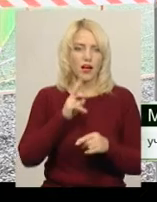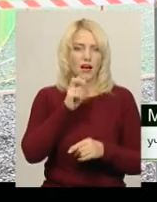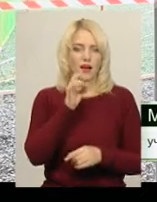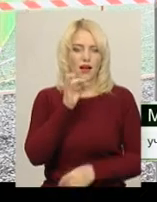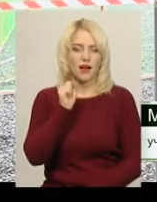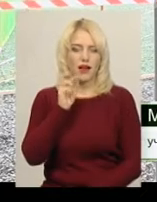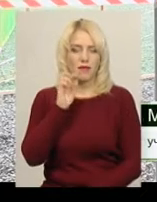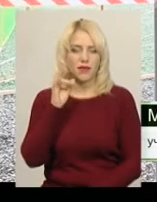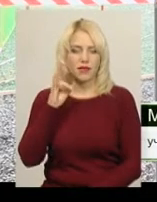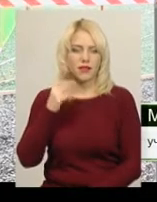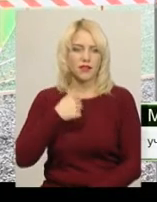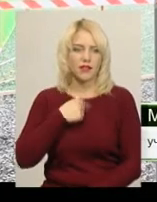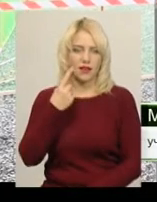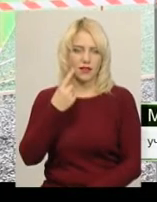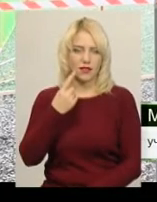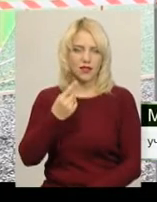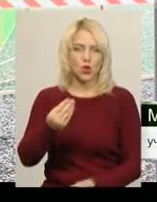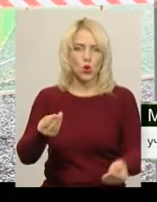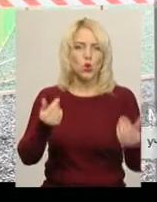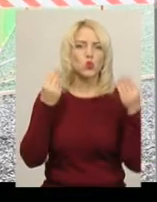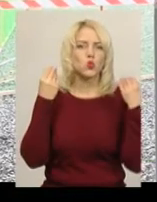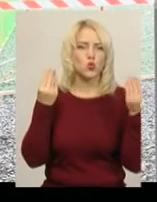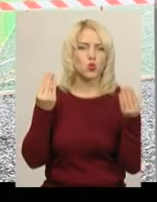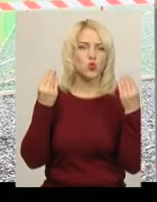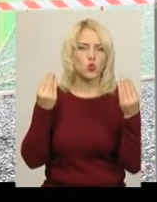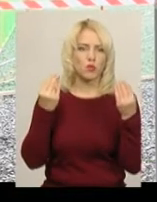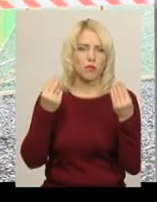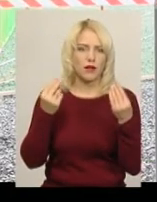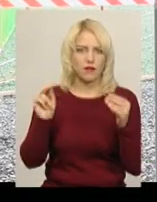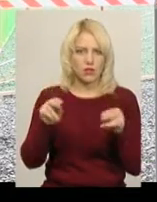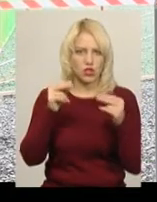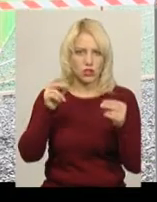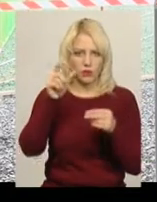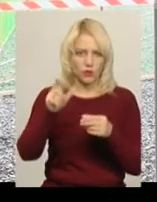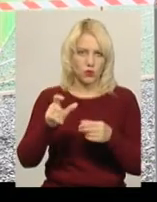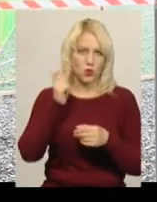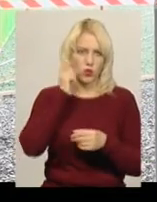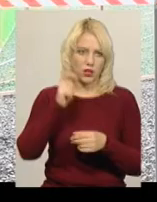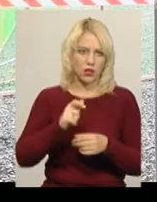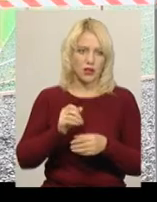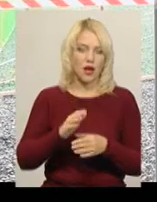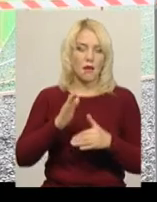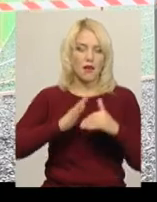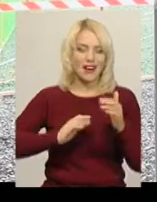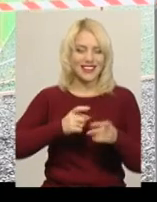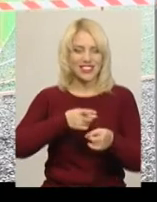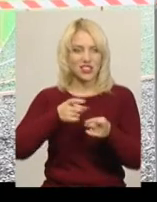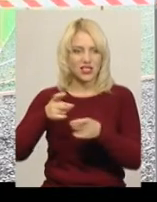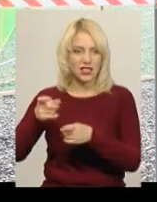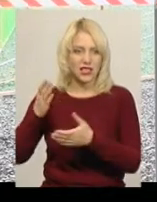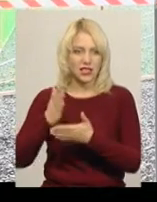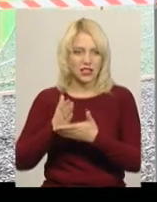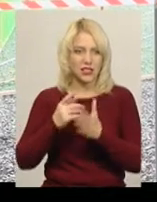є єдиний суперсеньор, так званий, в Україні В практичній стрільбі є поділ,